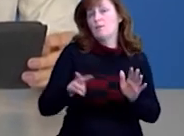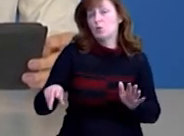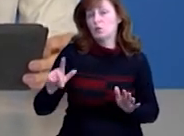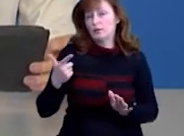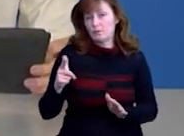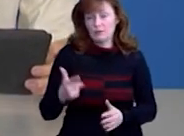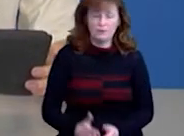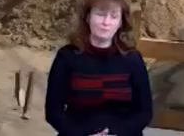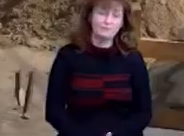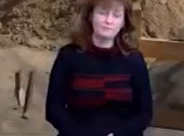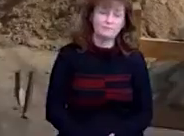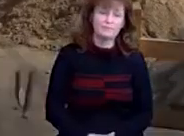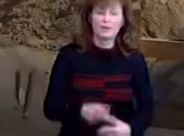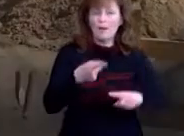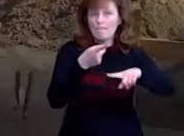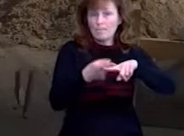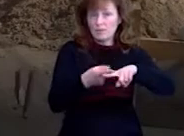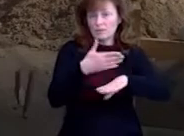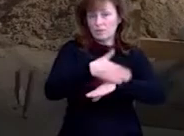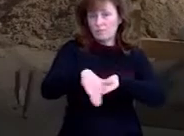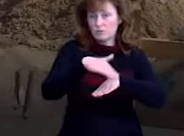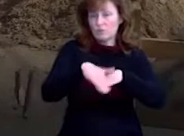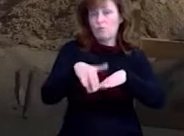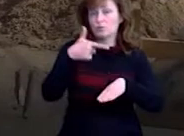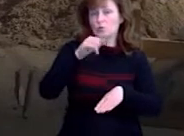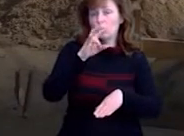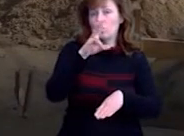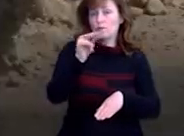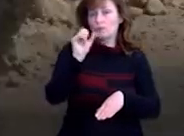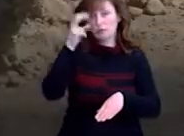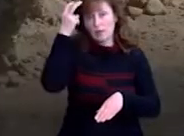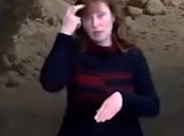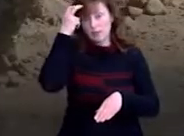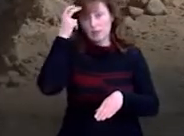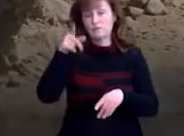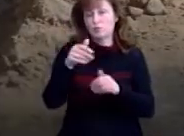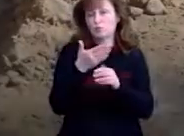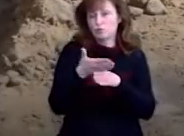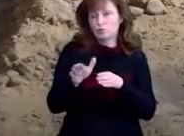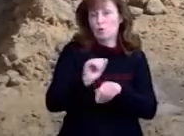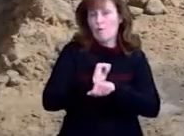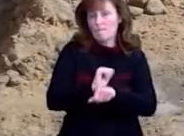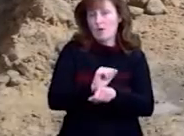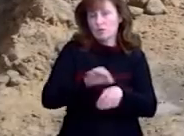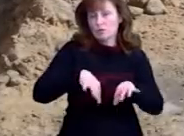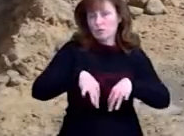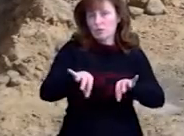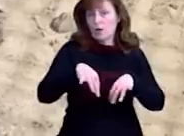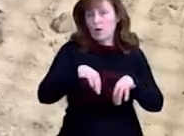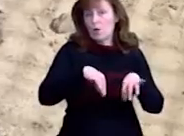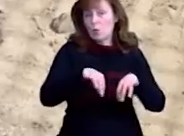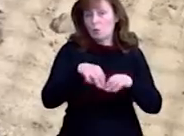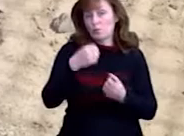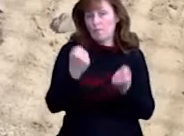Ольга Онищенко. Перехрестя вулиці Київської та Гончої. Тут частково обмежений рух, працює ремонтна бригада. Зняли